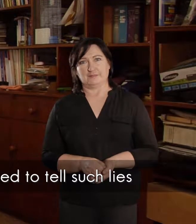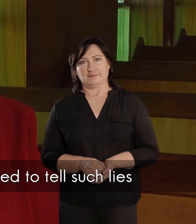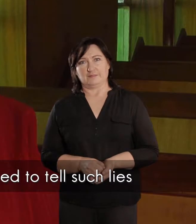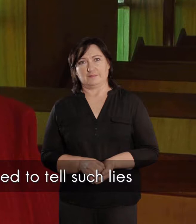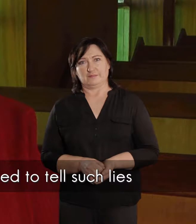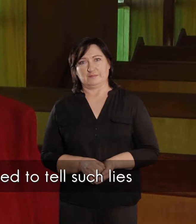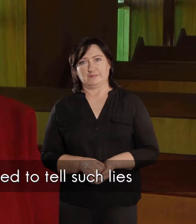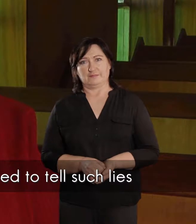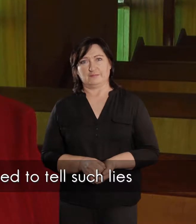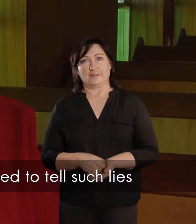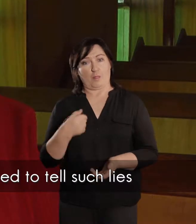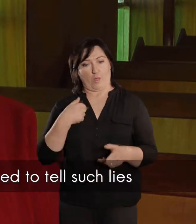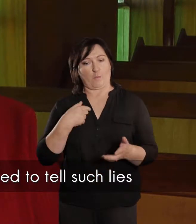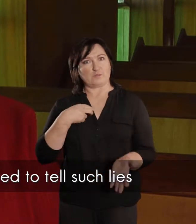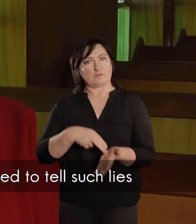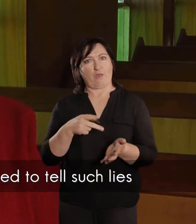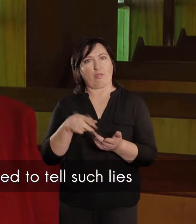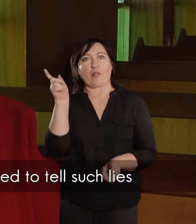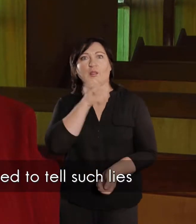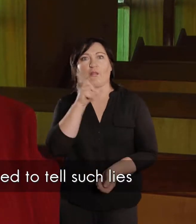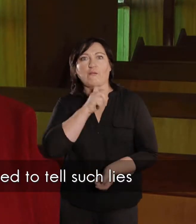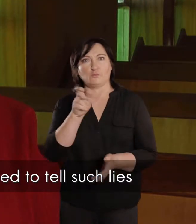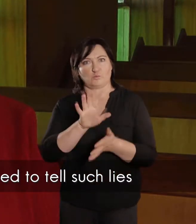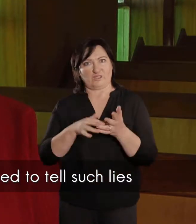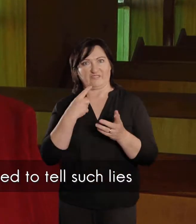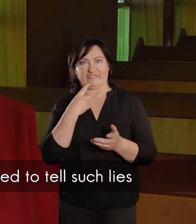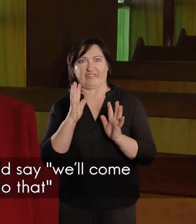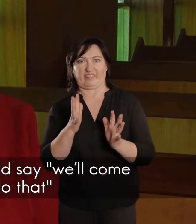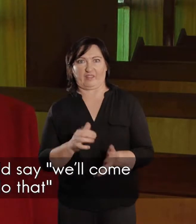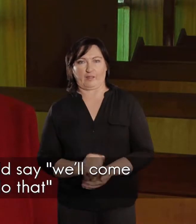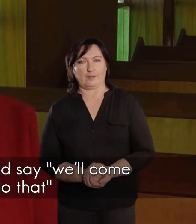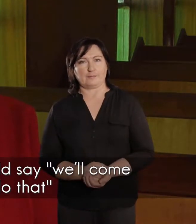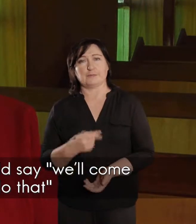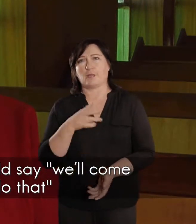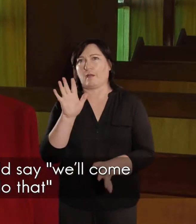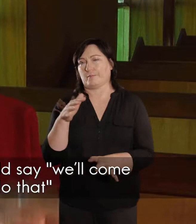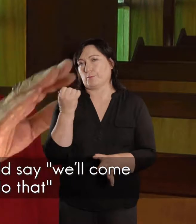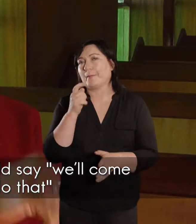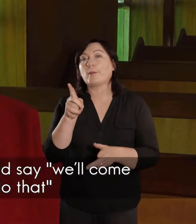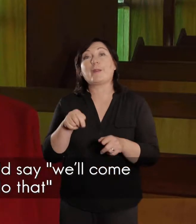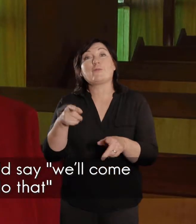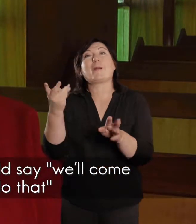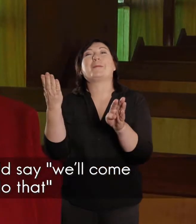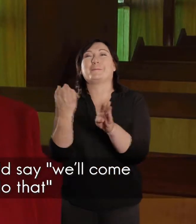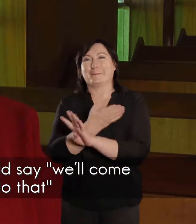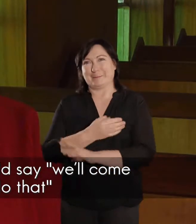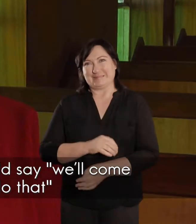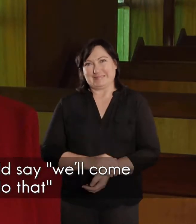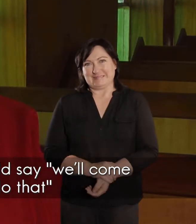sy kantoortjes, nie langs aan, wat ek nou so leens moet vertel. As ek, is nou so jammer, jy het hom nou net gemis.